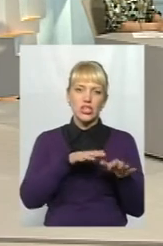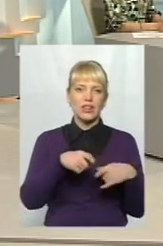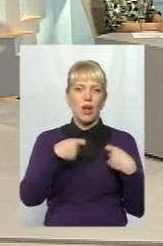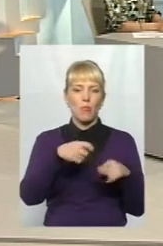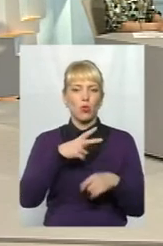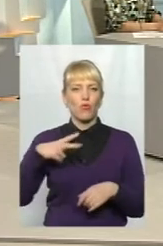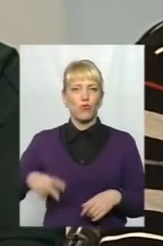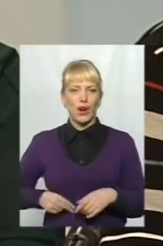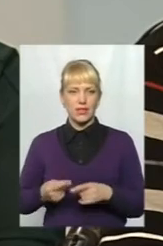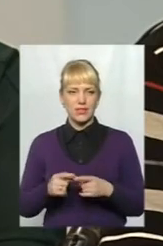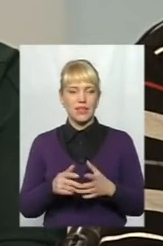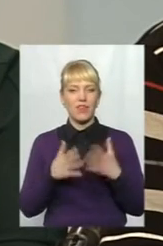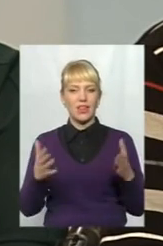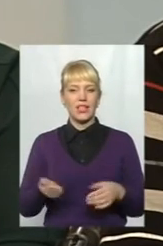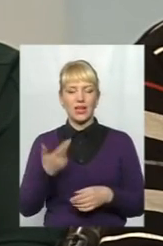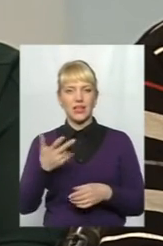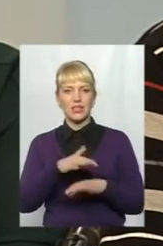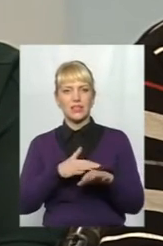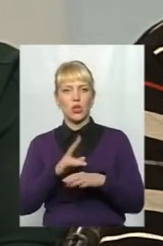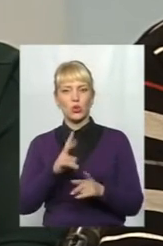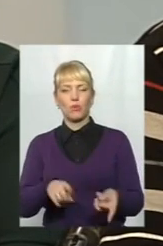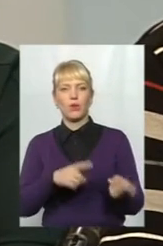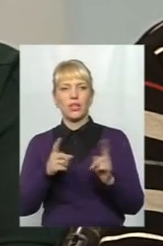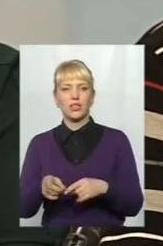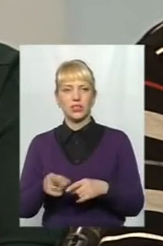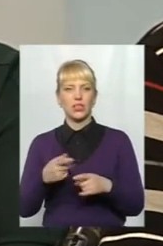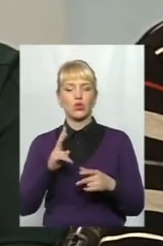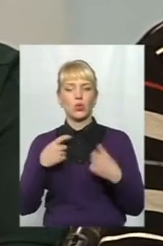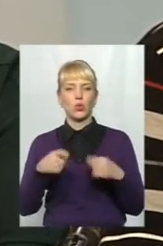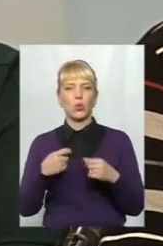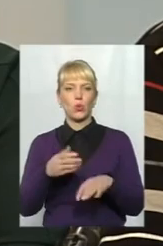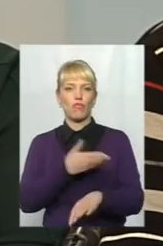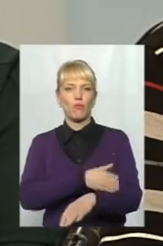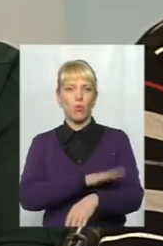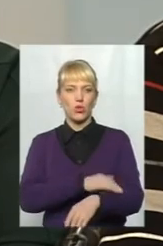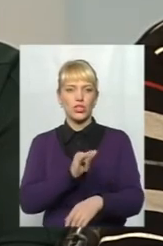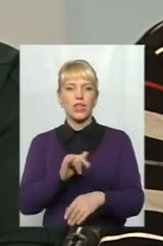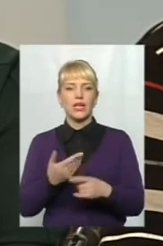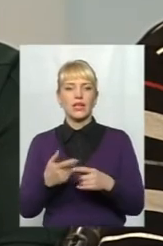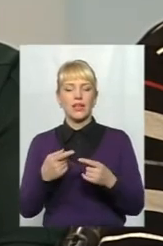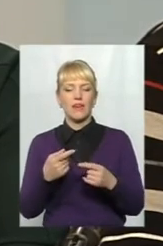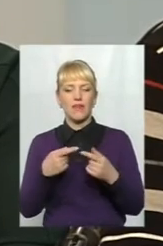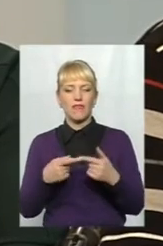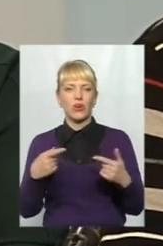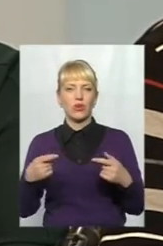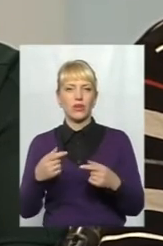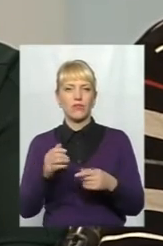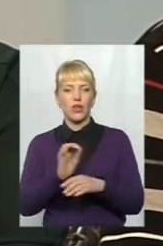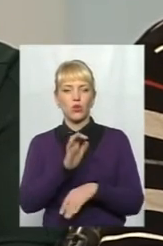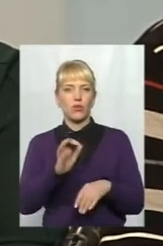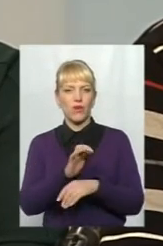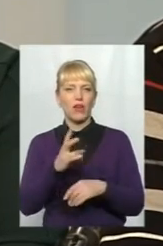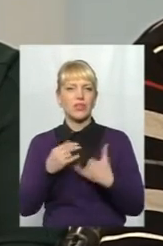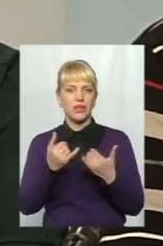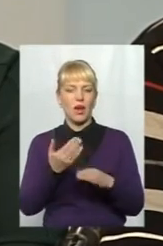Дуже велика кількість народу, яка перейшла, наприклад, сьогодні торгує вже там в Польщі і виробляє продукцію в Польщі. Але це не